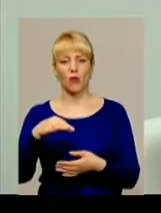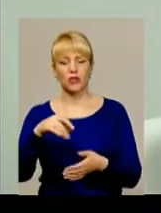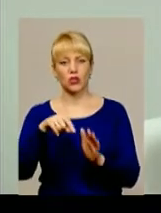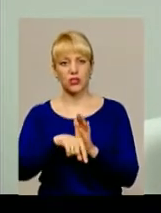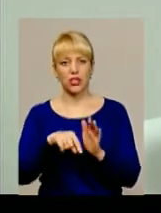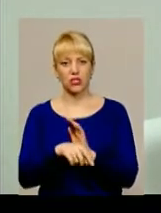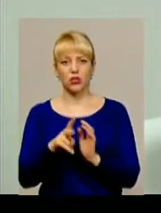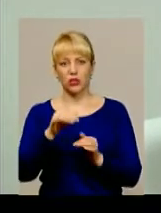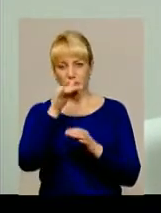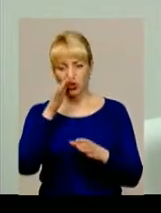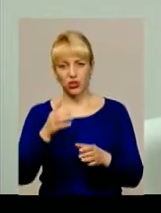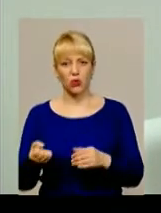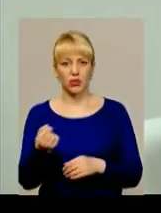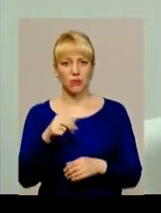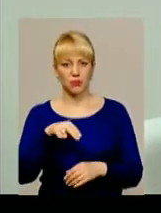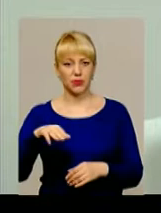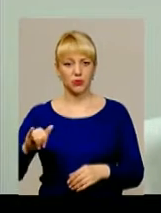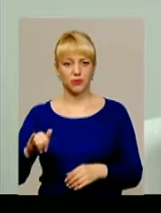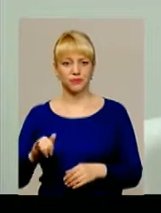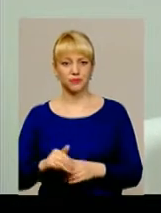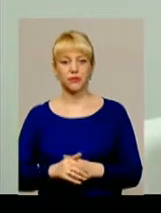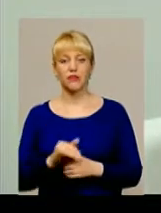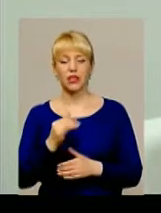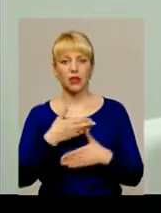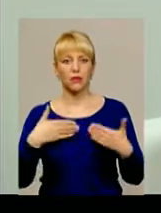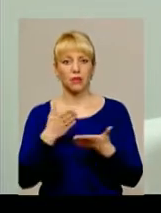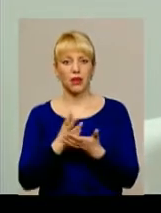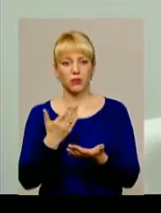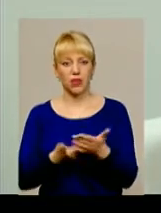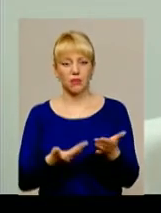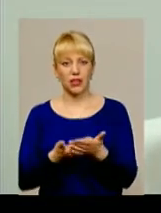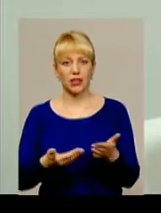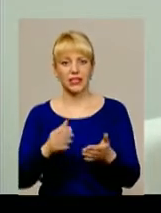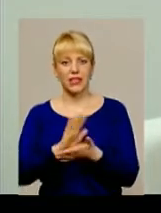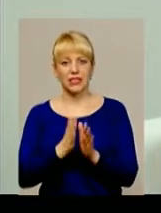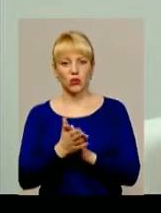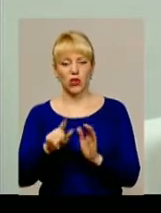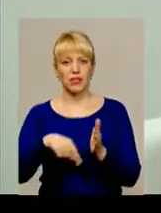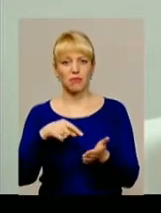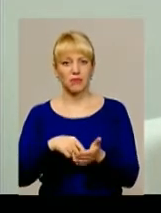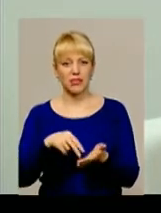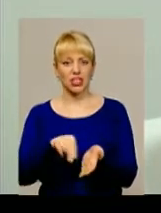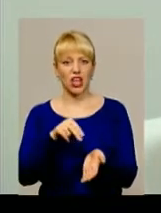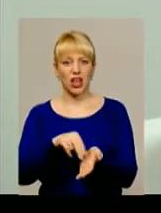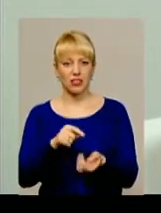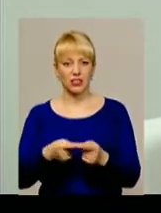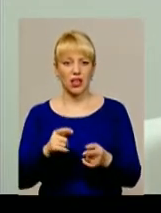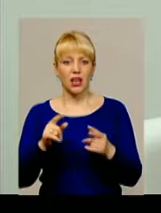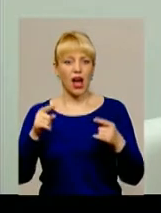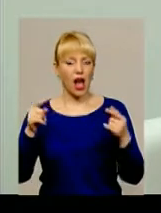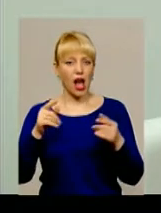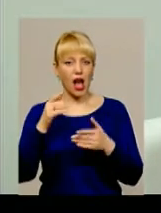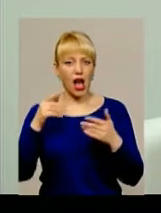які не могли утримувати професійно-технічну освіту. І ми маємо, наприклад, ситуацію в місті Черкаси. Абсолютно